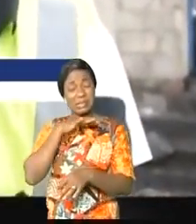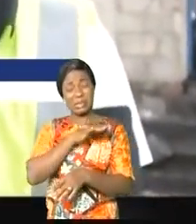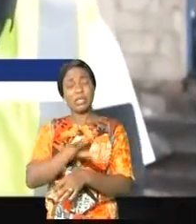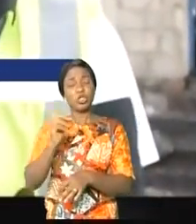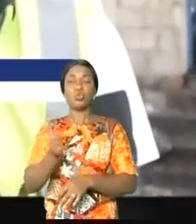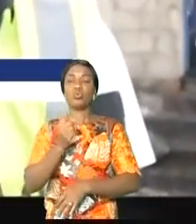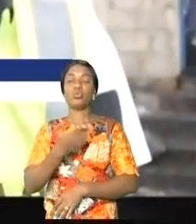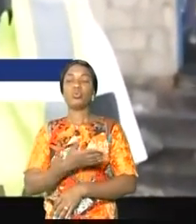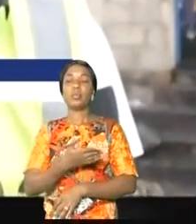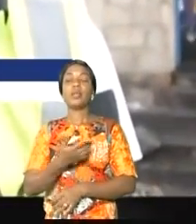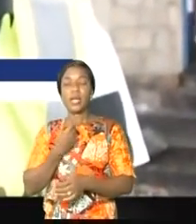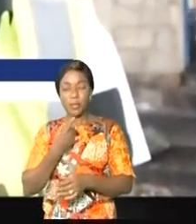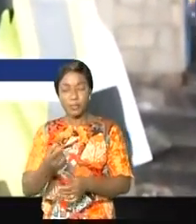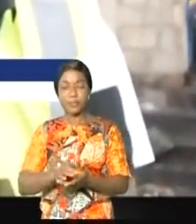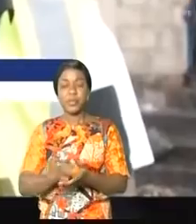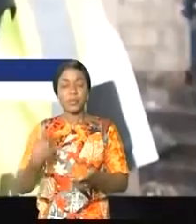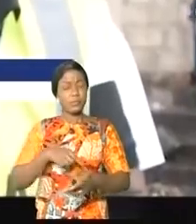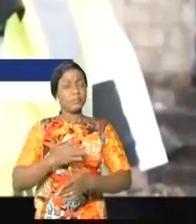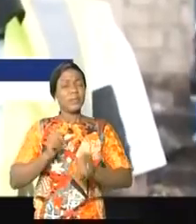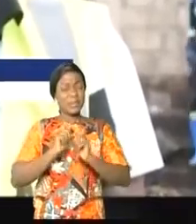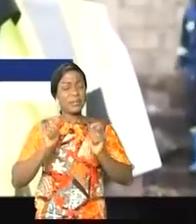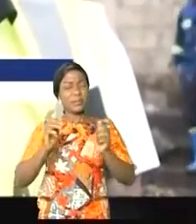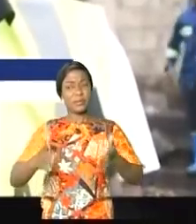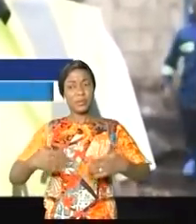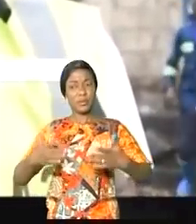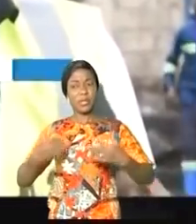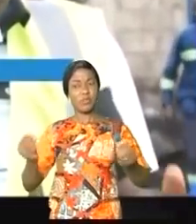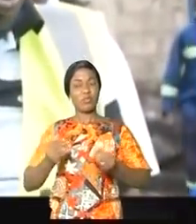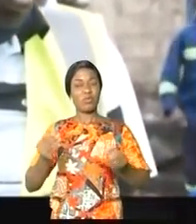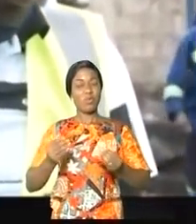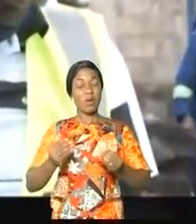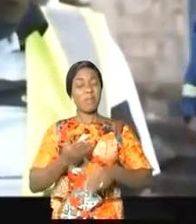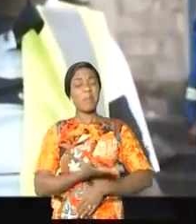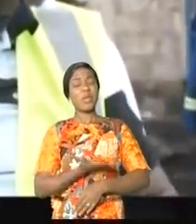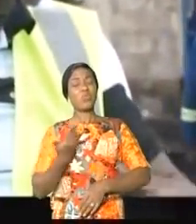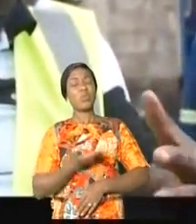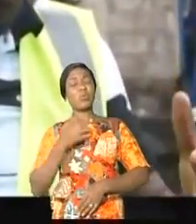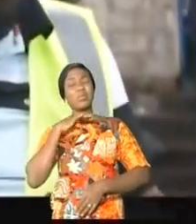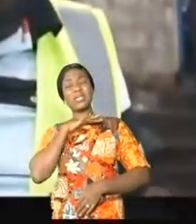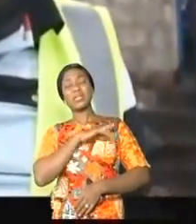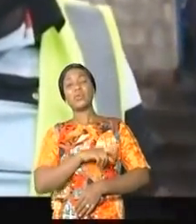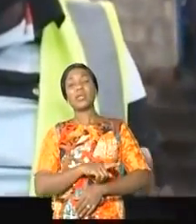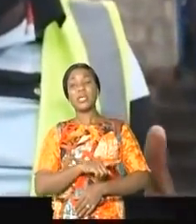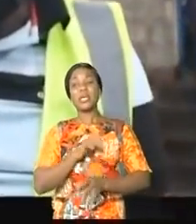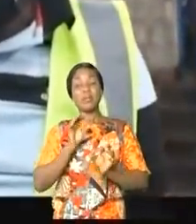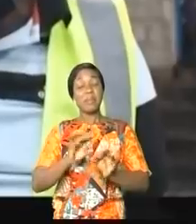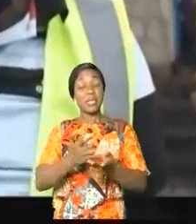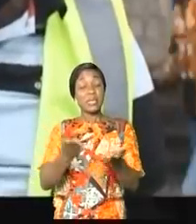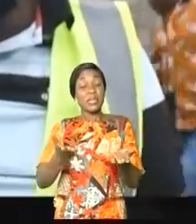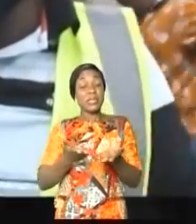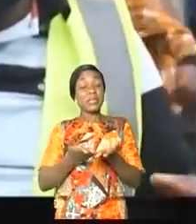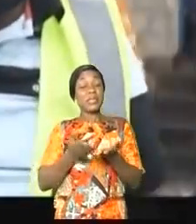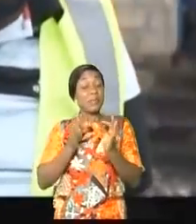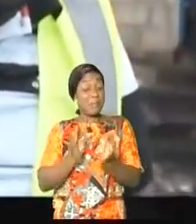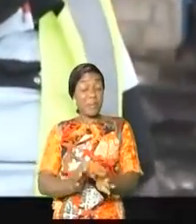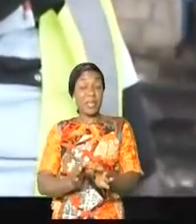Nous sommes contents de ces gens d'initiative, car ces phénomènes d'insalubrité, ne pas seulement ici, mais